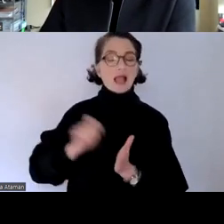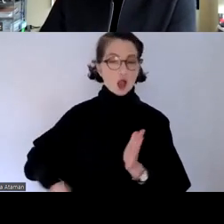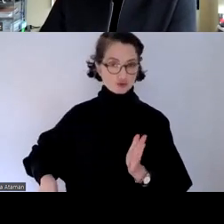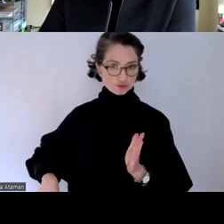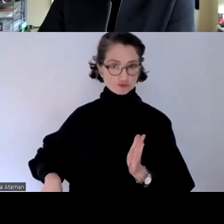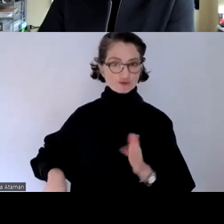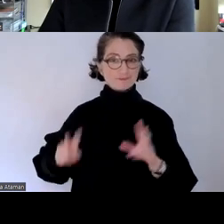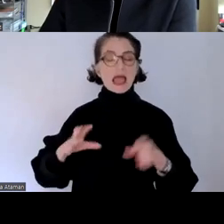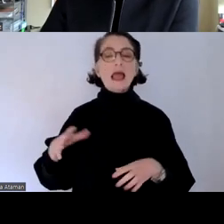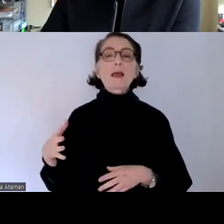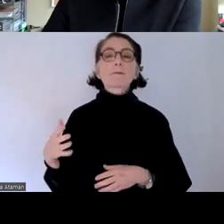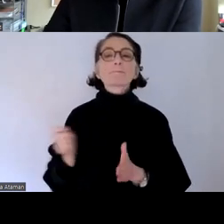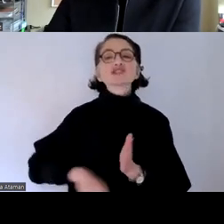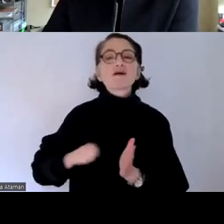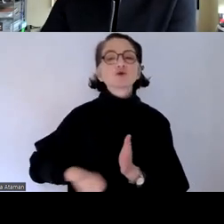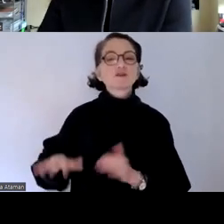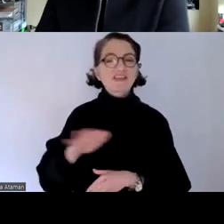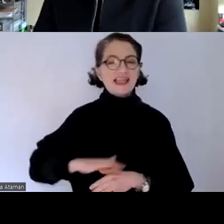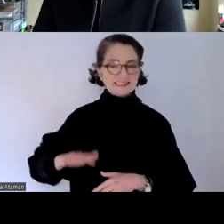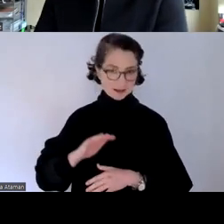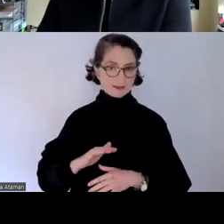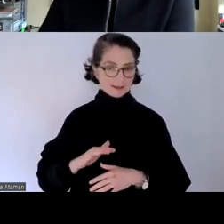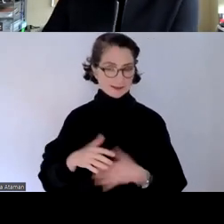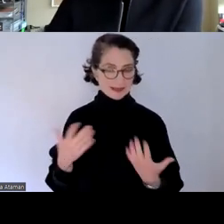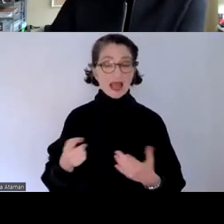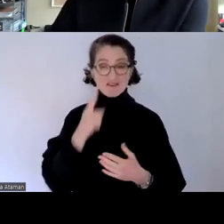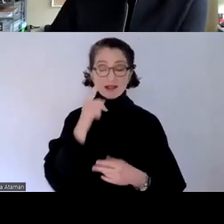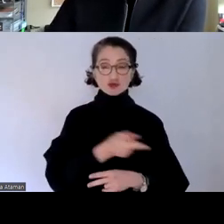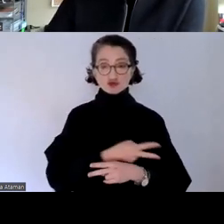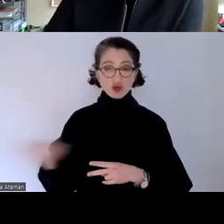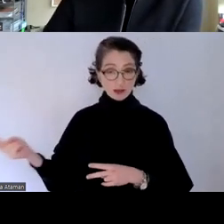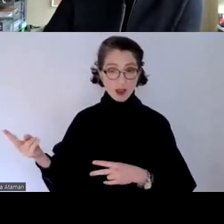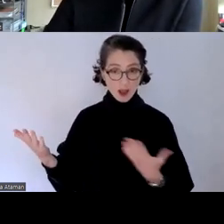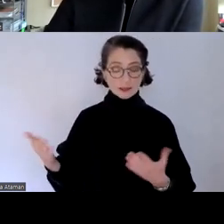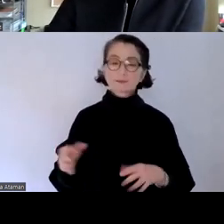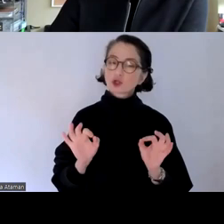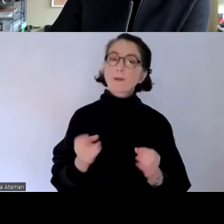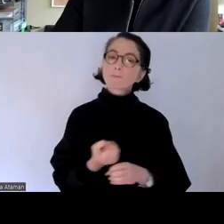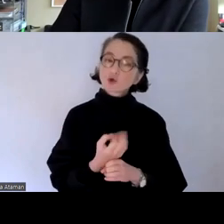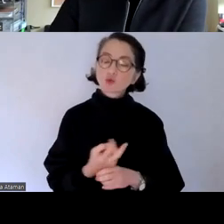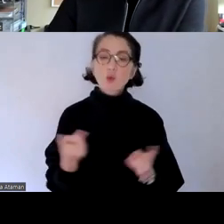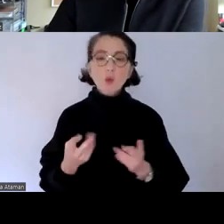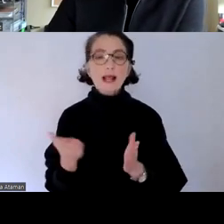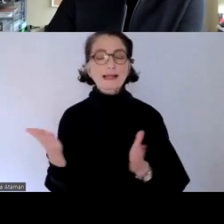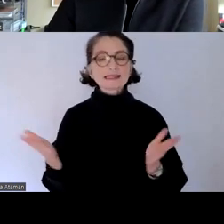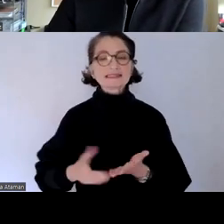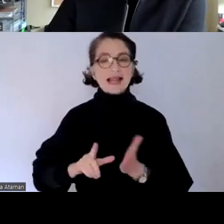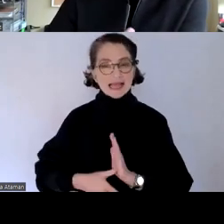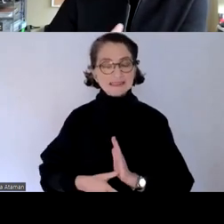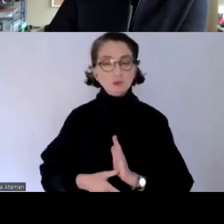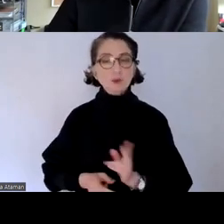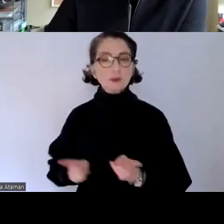sorgen dass einfach ja sagen wir mal produkte und dienstleistungen im größtmöglichen maße